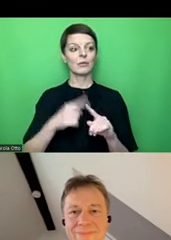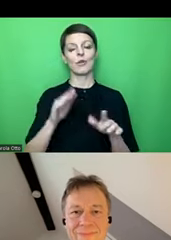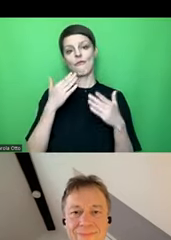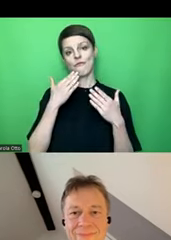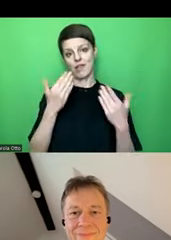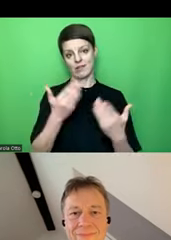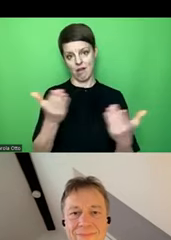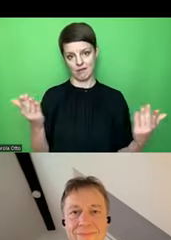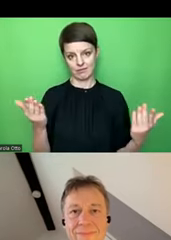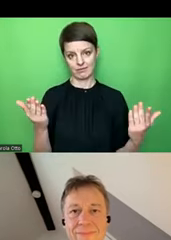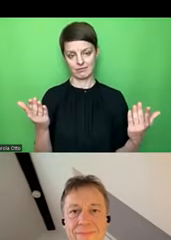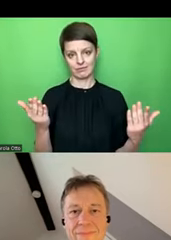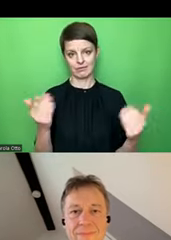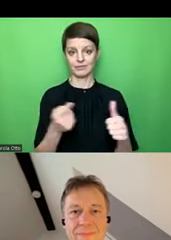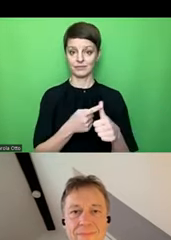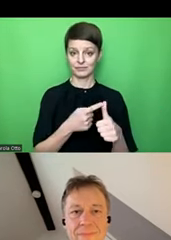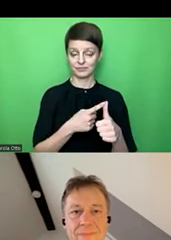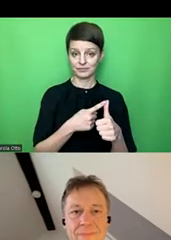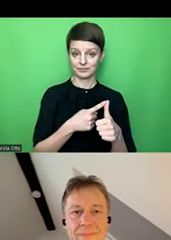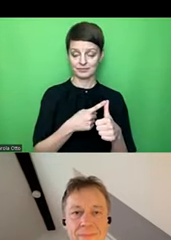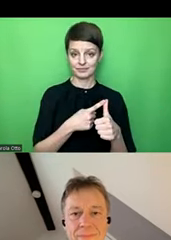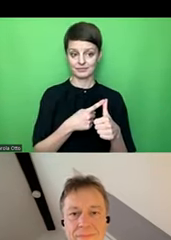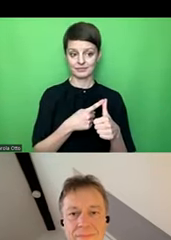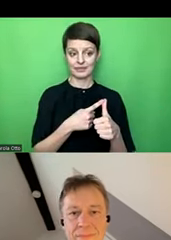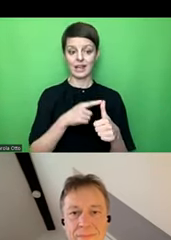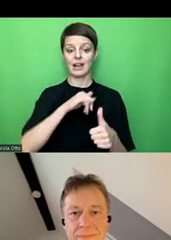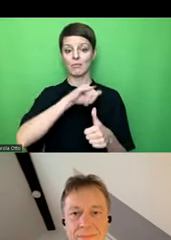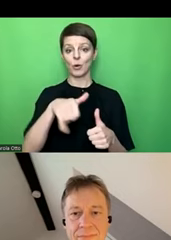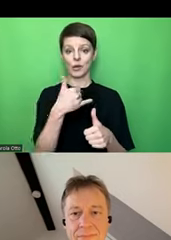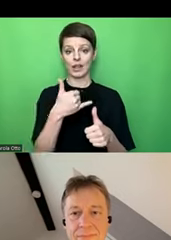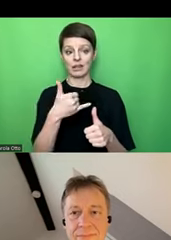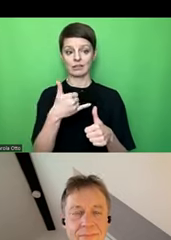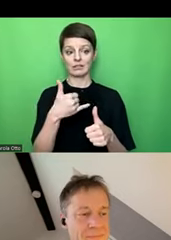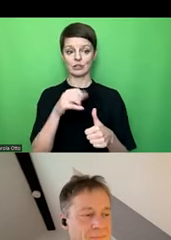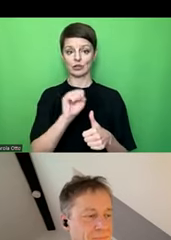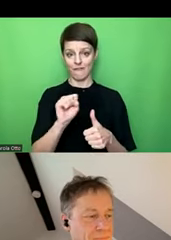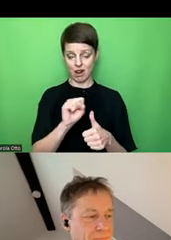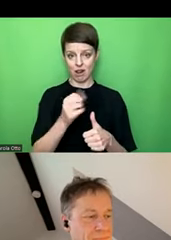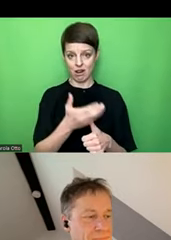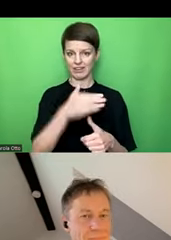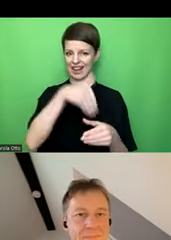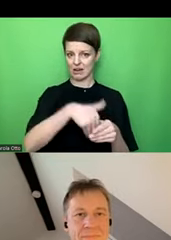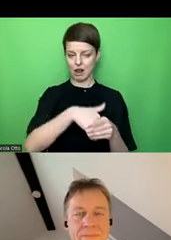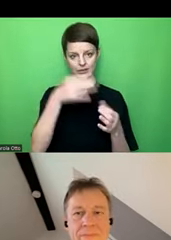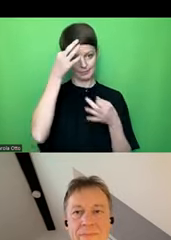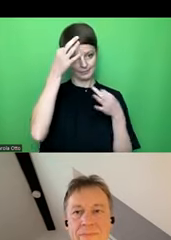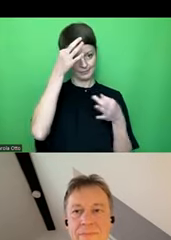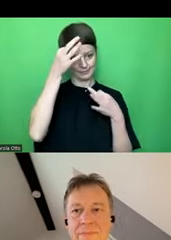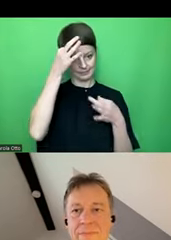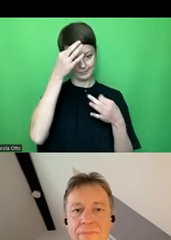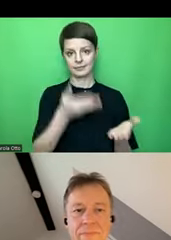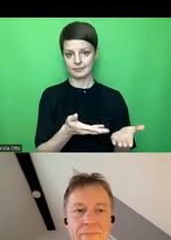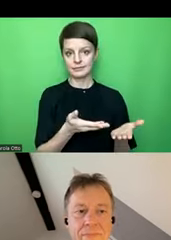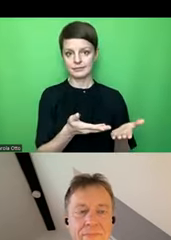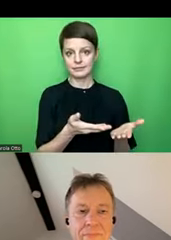Dank zum einen an das Projekt Shuffle, in dem sozusagen die Inhalte entstanden sind, was